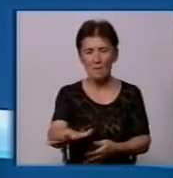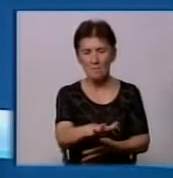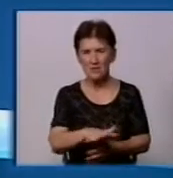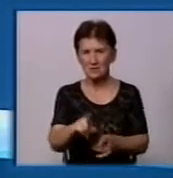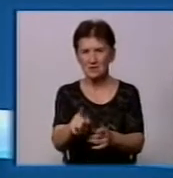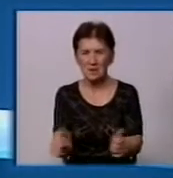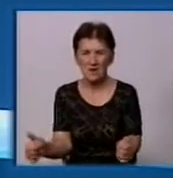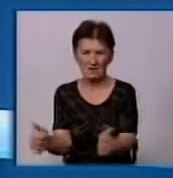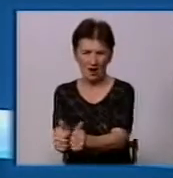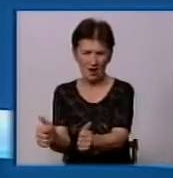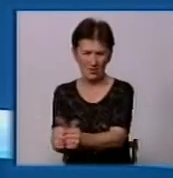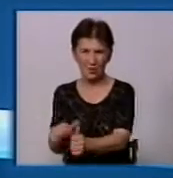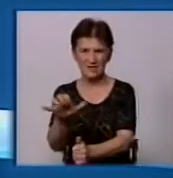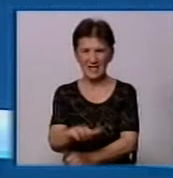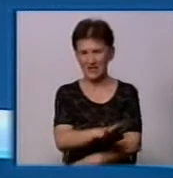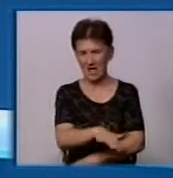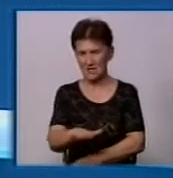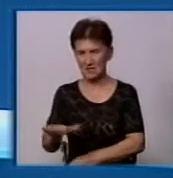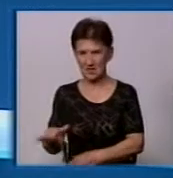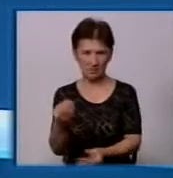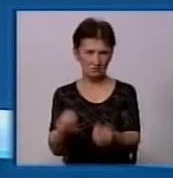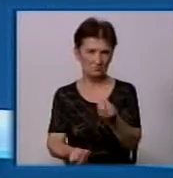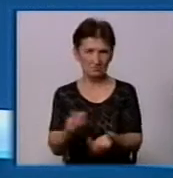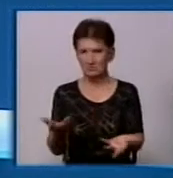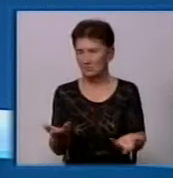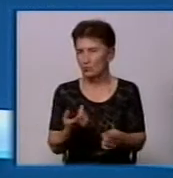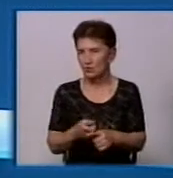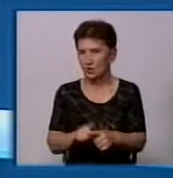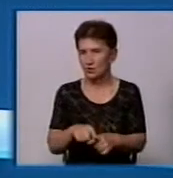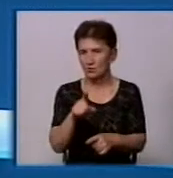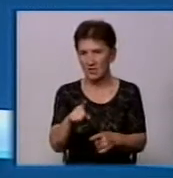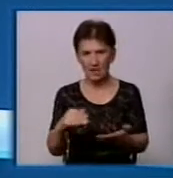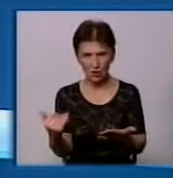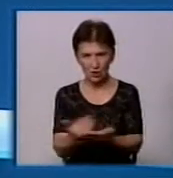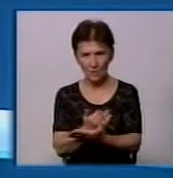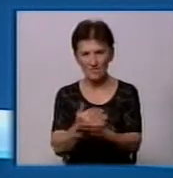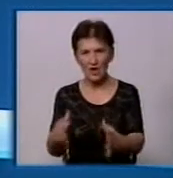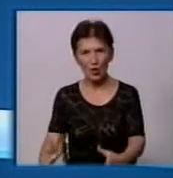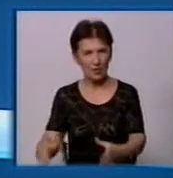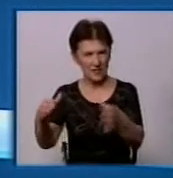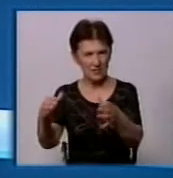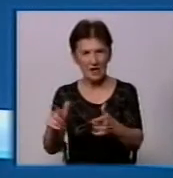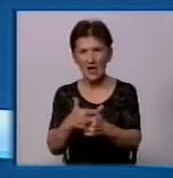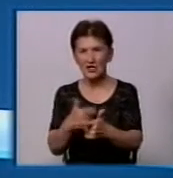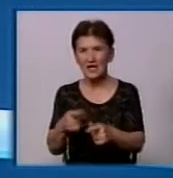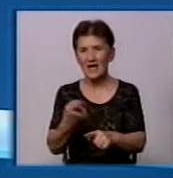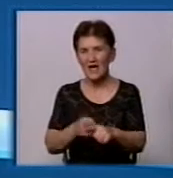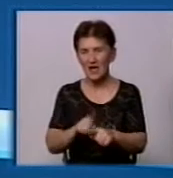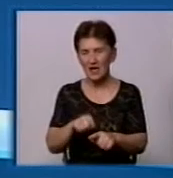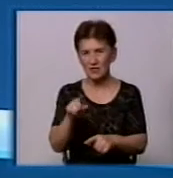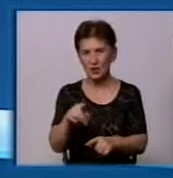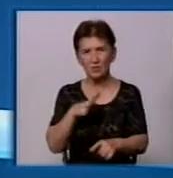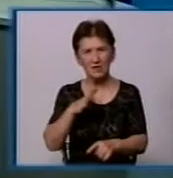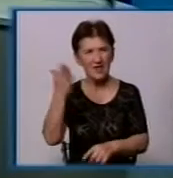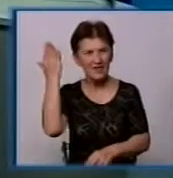дитячим майданчиком. Це через те, що ви почали встановлювати нові контейнери, чи ця проблема була задовго